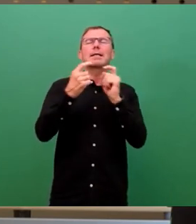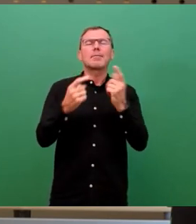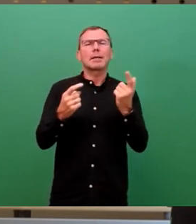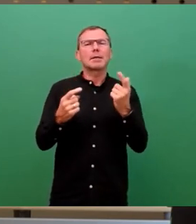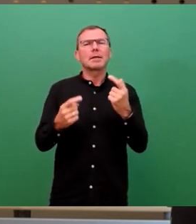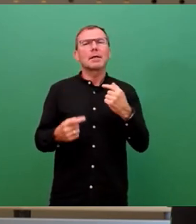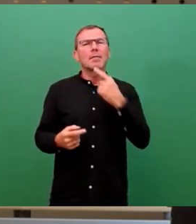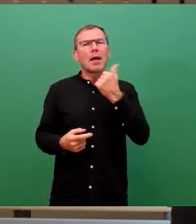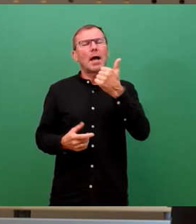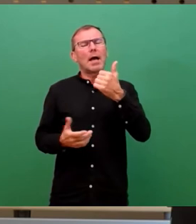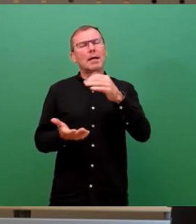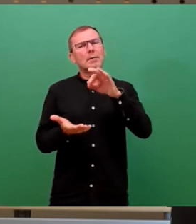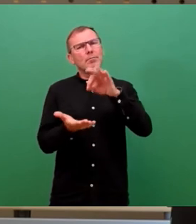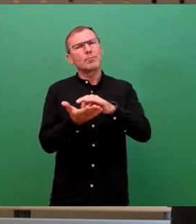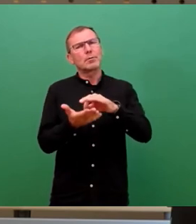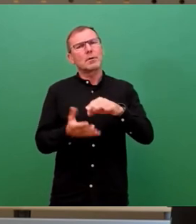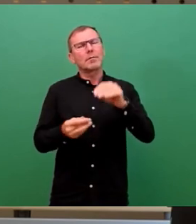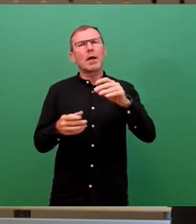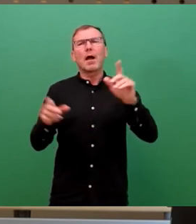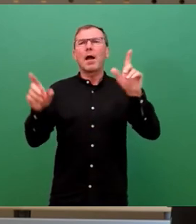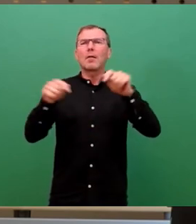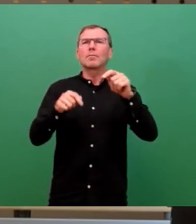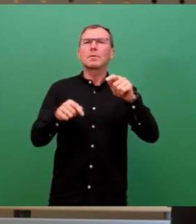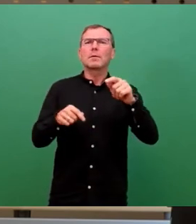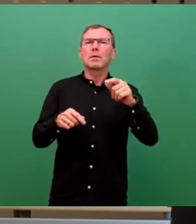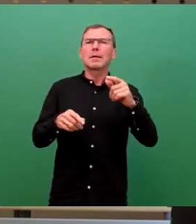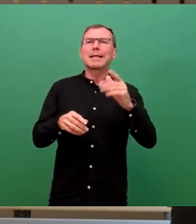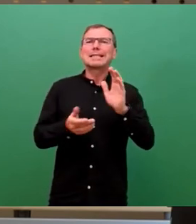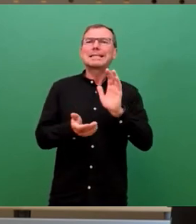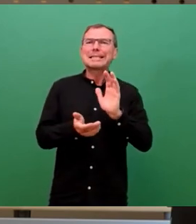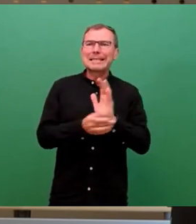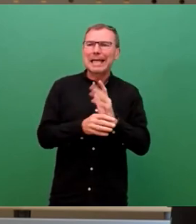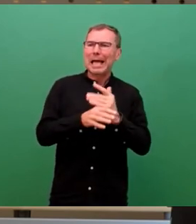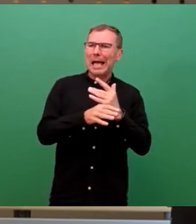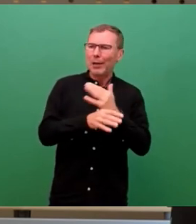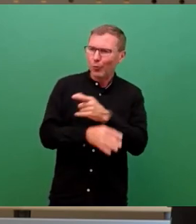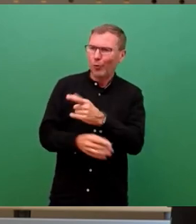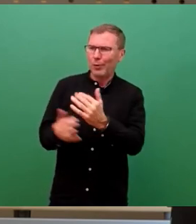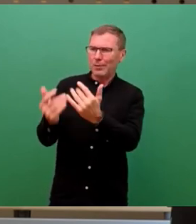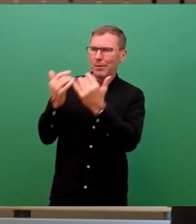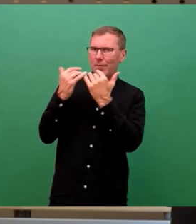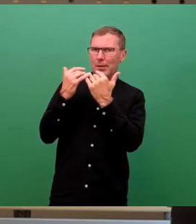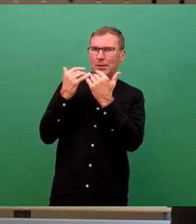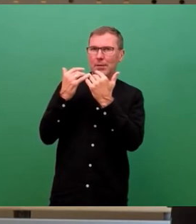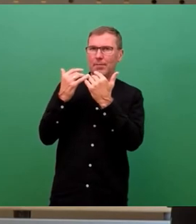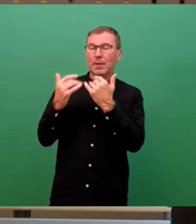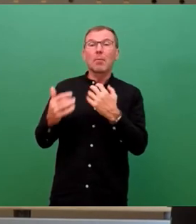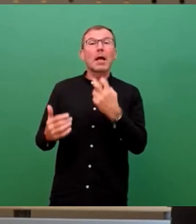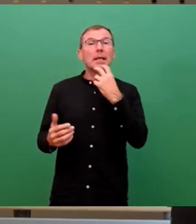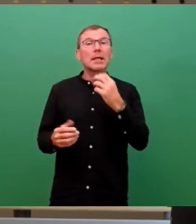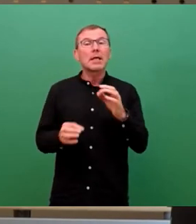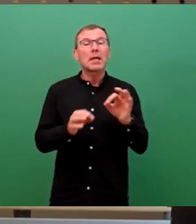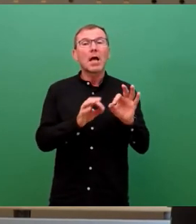ziehen möchte, nämlich, tja, grün wirkt. Dass wir es hier in Sachen Energieverfügbarkeiten, in Sachen